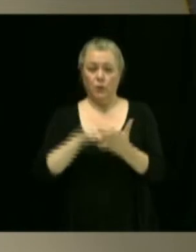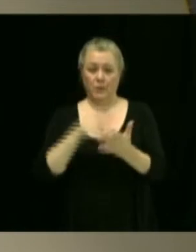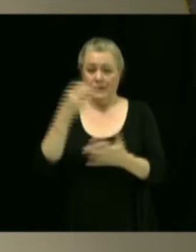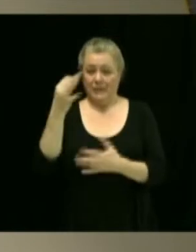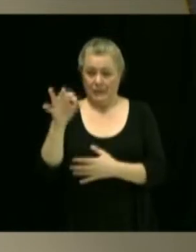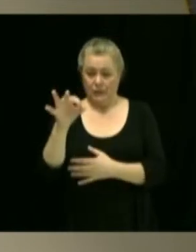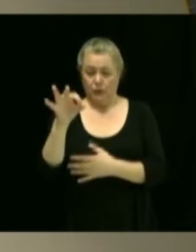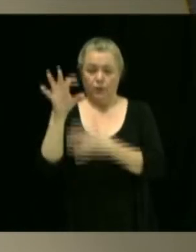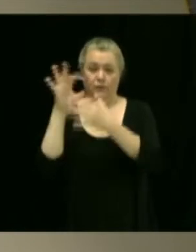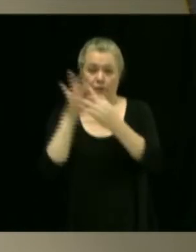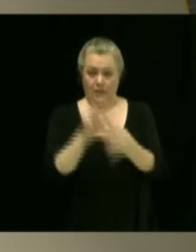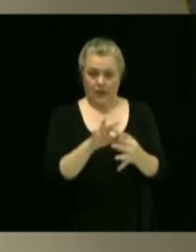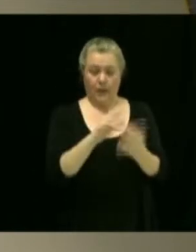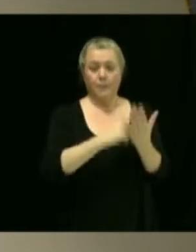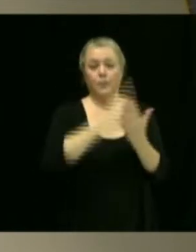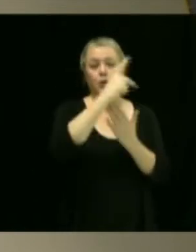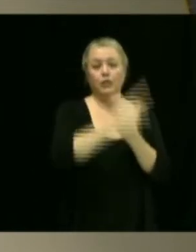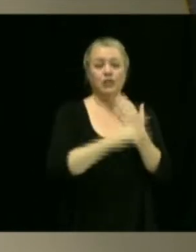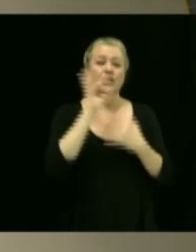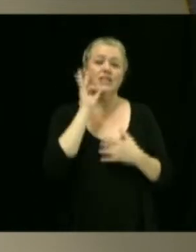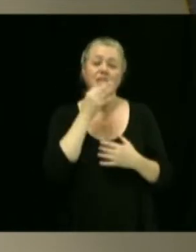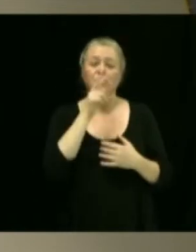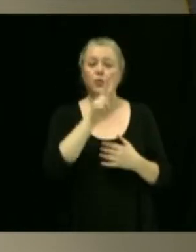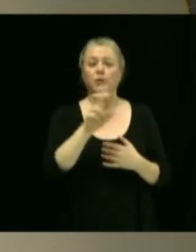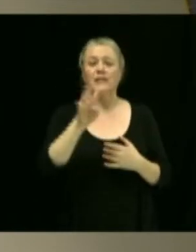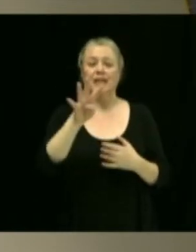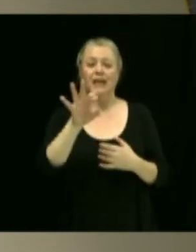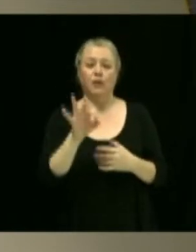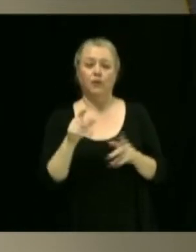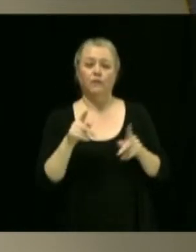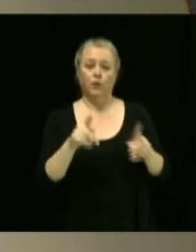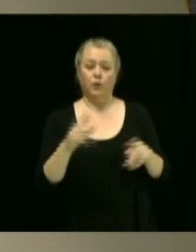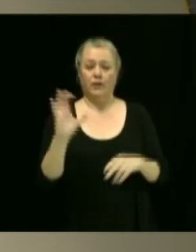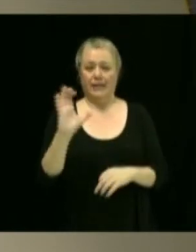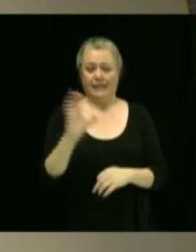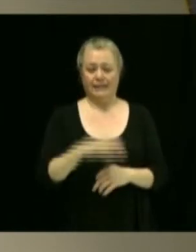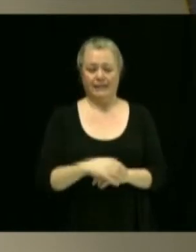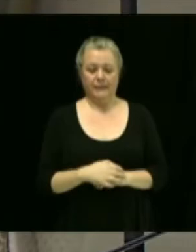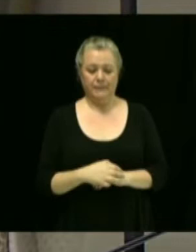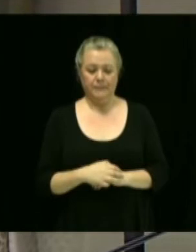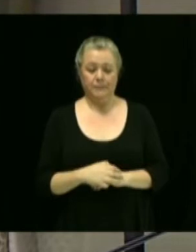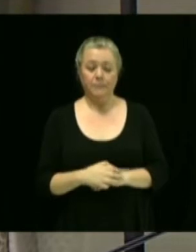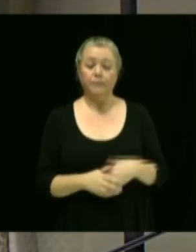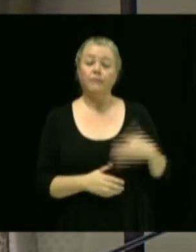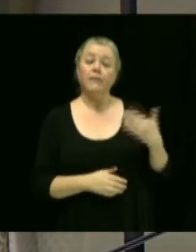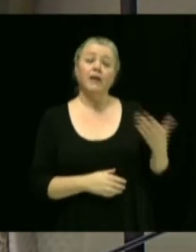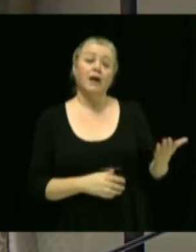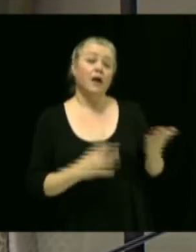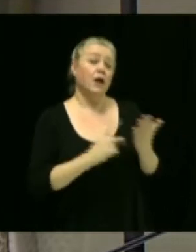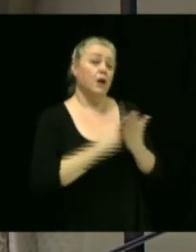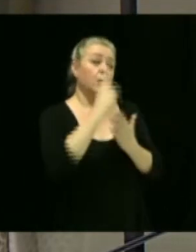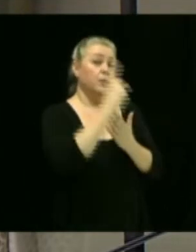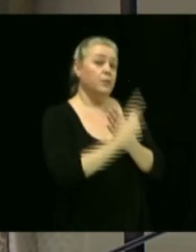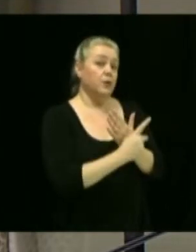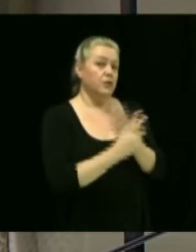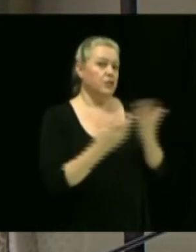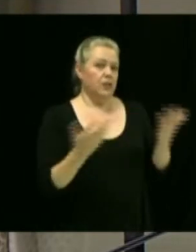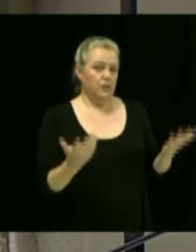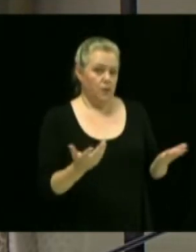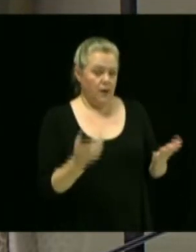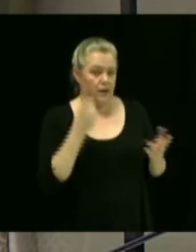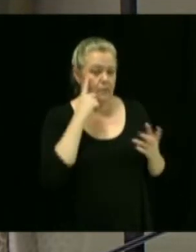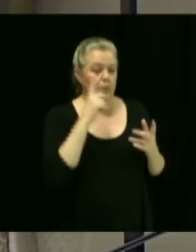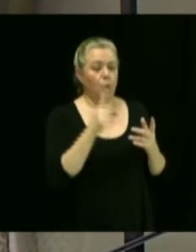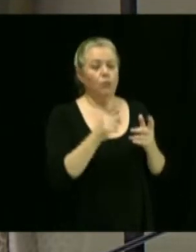particulier du 349 rue Cartier. Oui, alors le projet, dans ce cas-ci, consiste à prolonger la